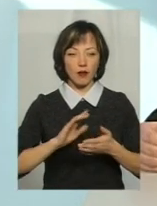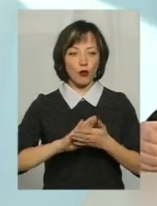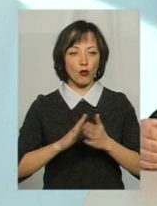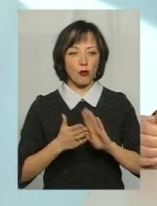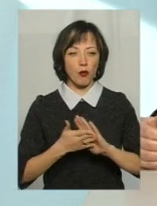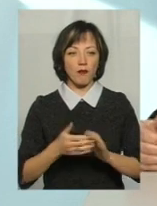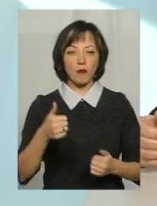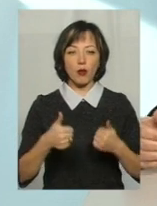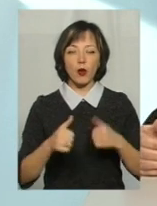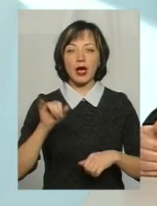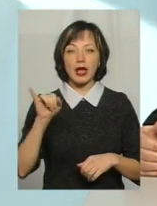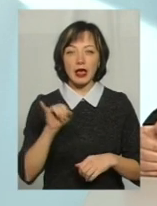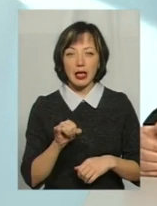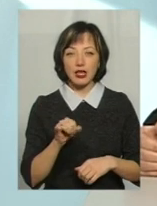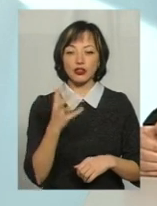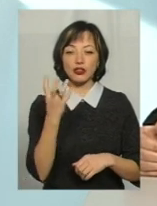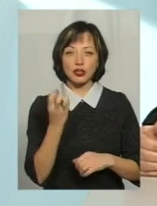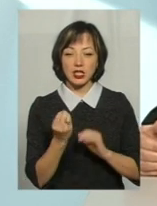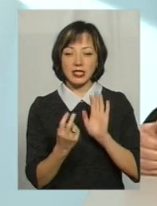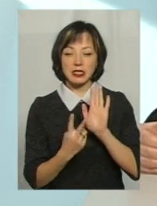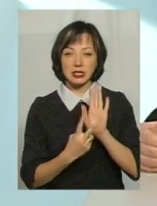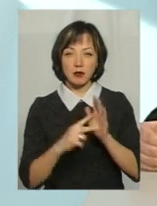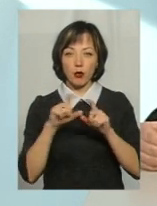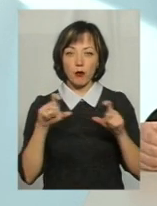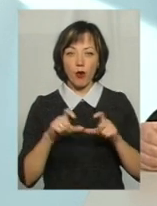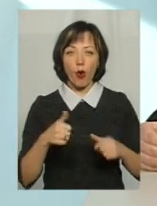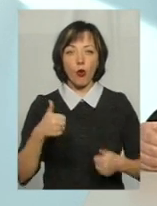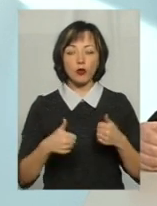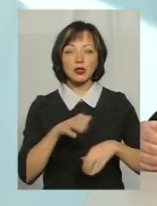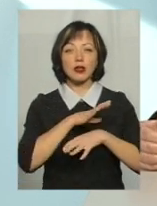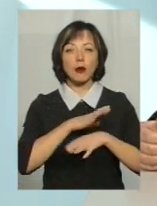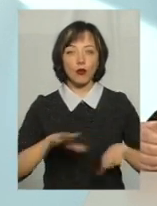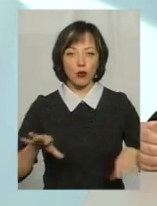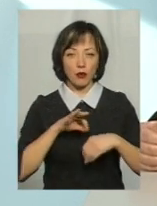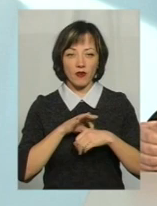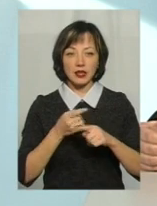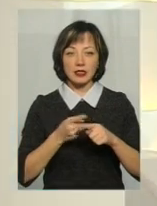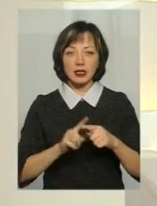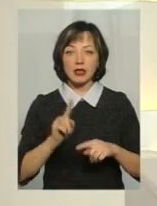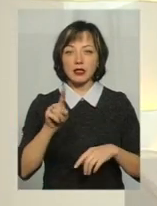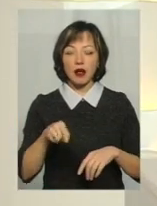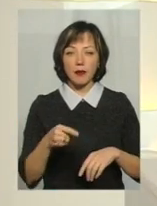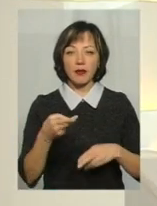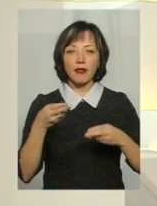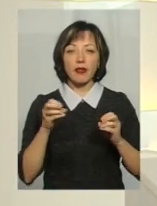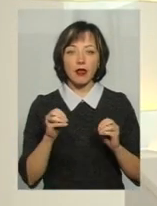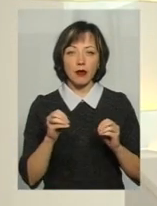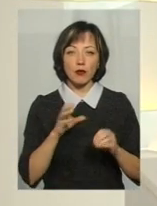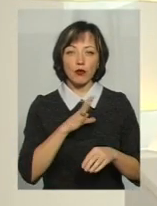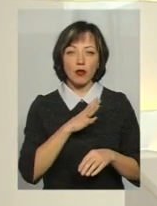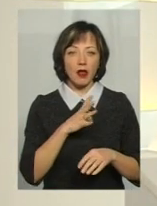конкурсу. І по 7 об'єктам конкурс не було проведено. Це там, де переважно були